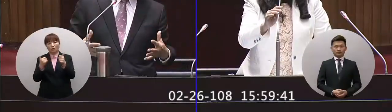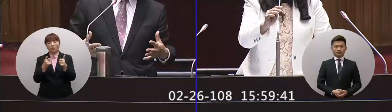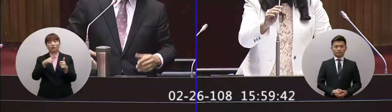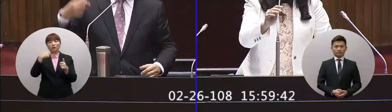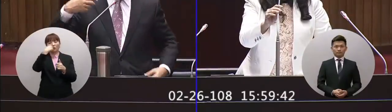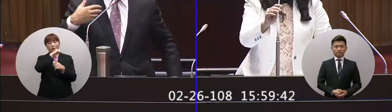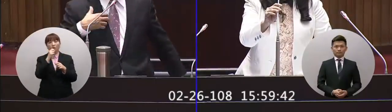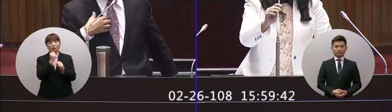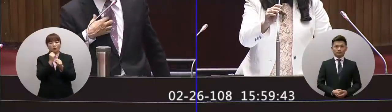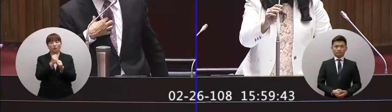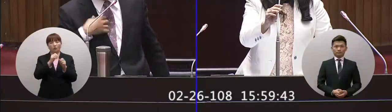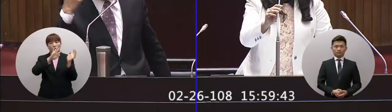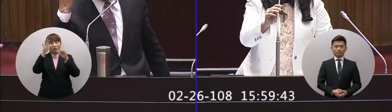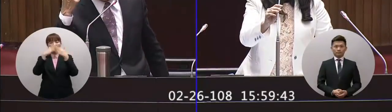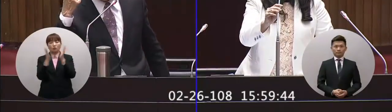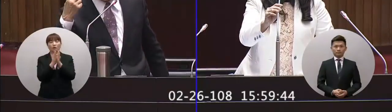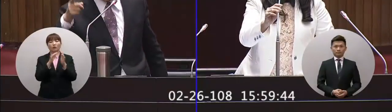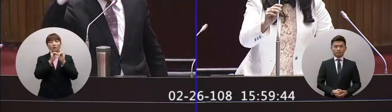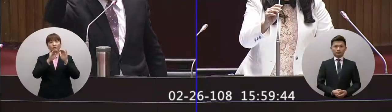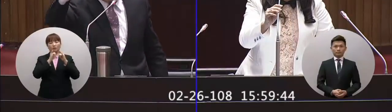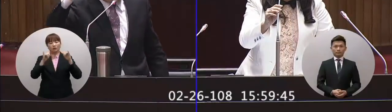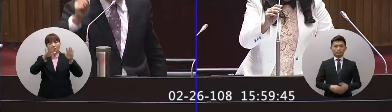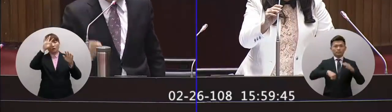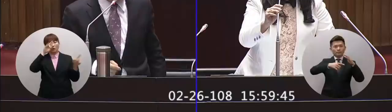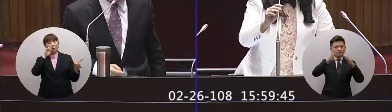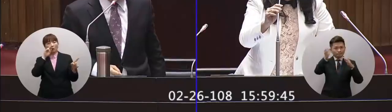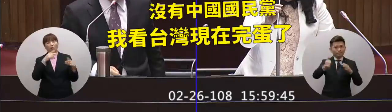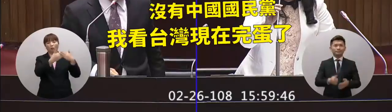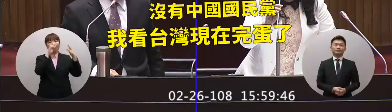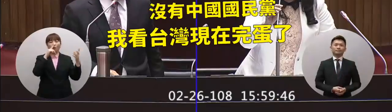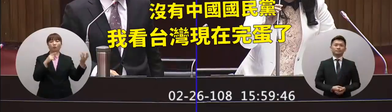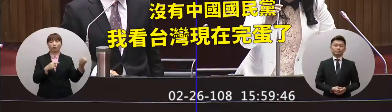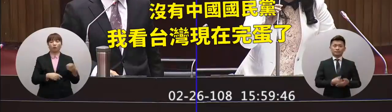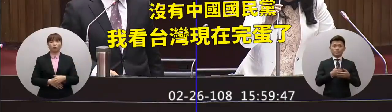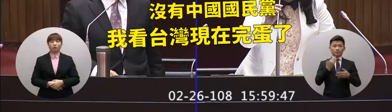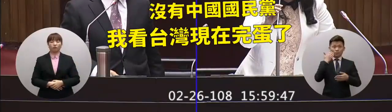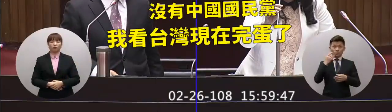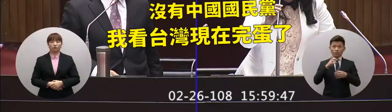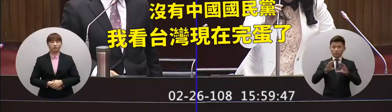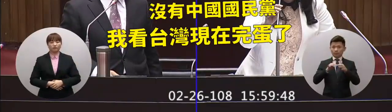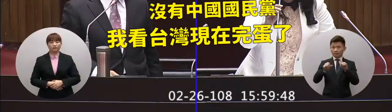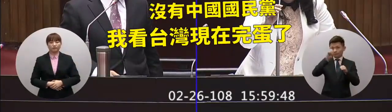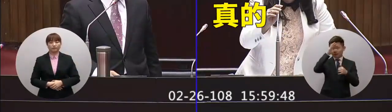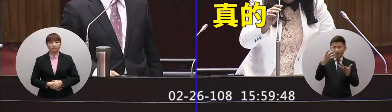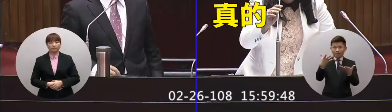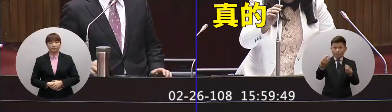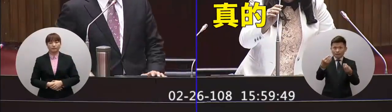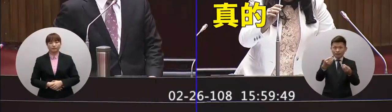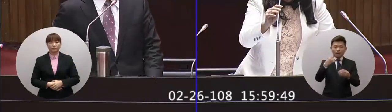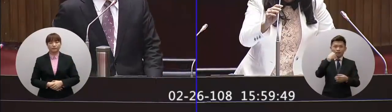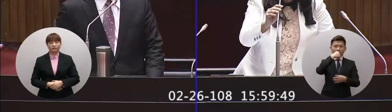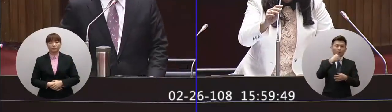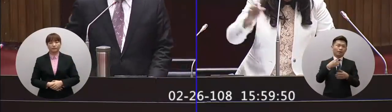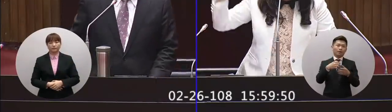台灣今天處境都是民進黨錯都政府錯院長中國都沒錯沒有中國國民黨我看台灣現在完蛋了真的